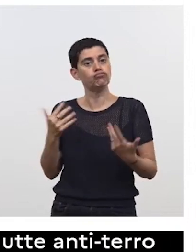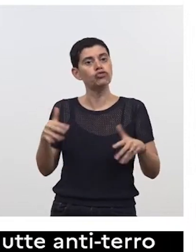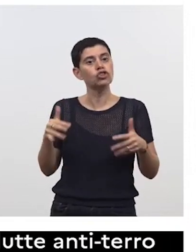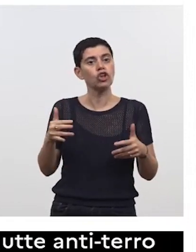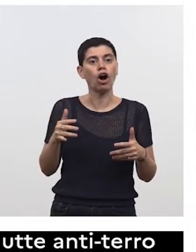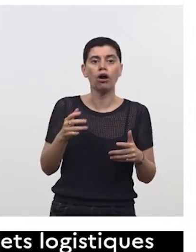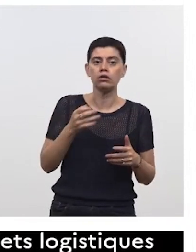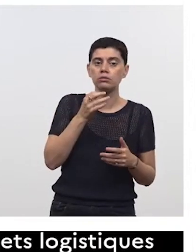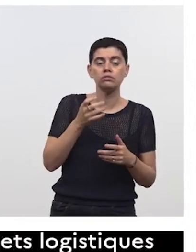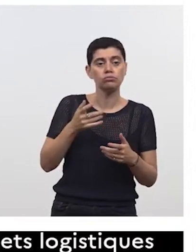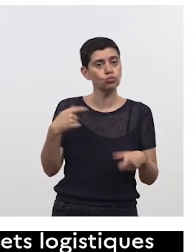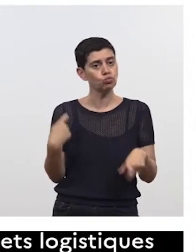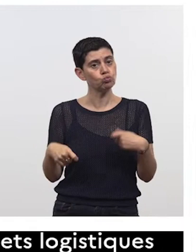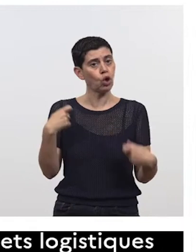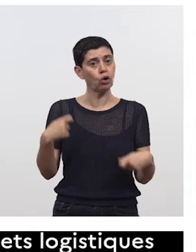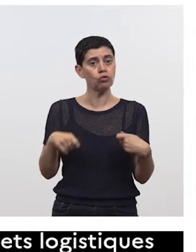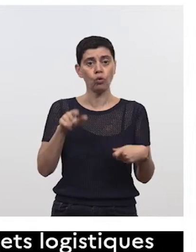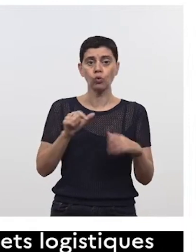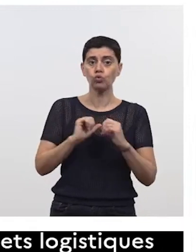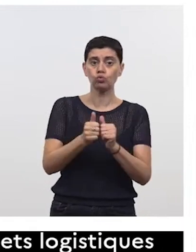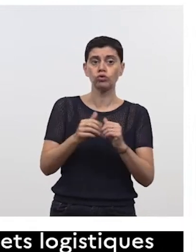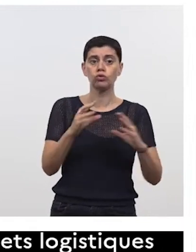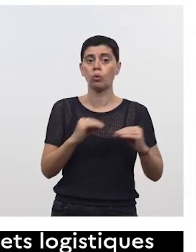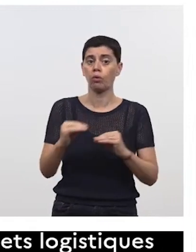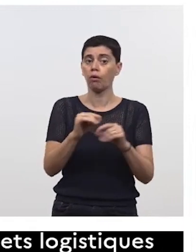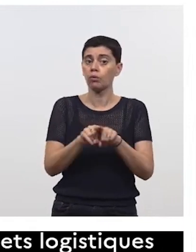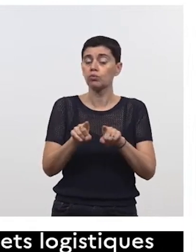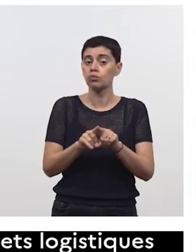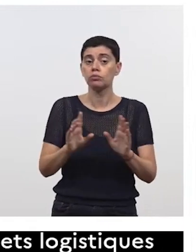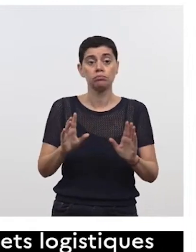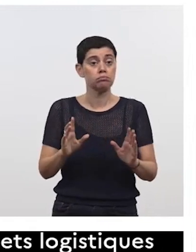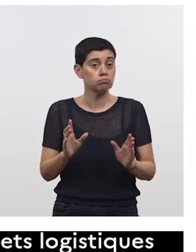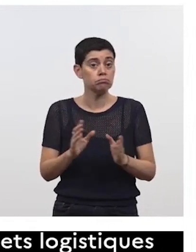souplesse et pragmatisme ce qui compte c'est d'avoir aussi